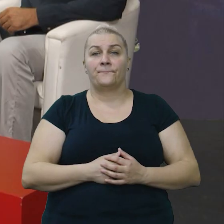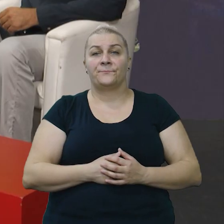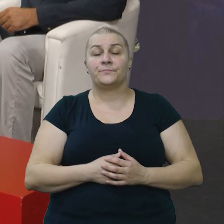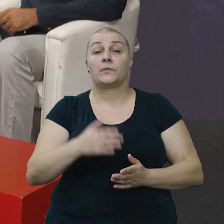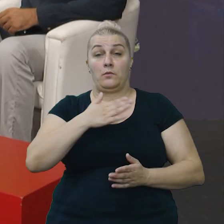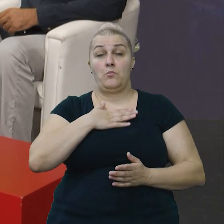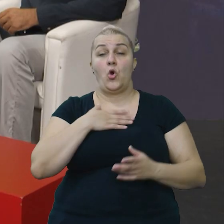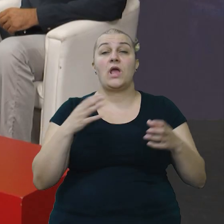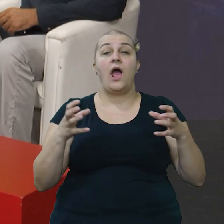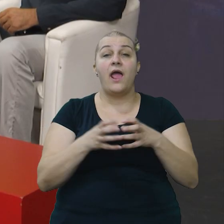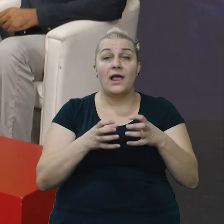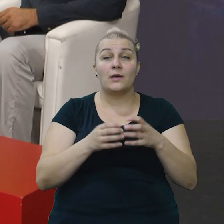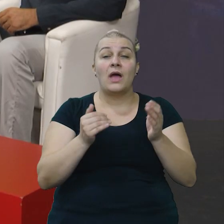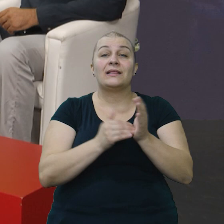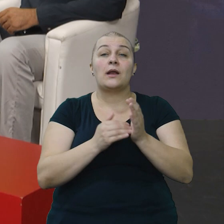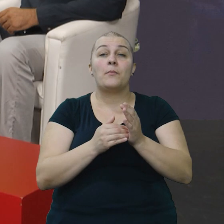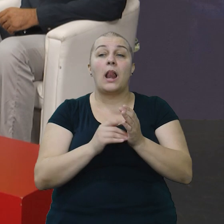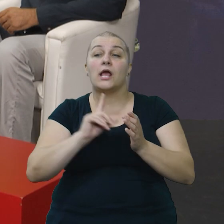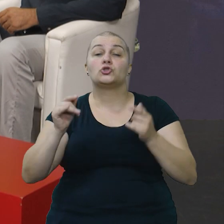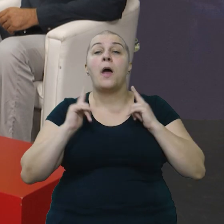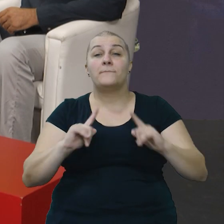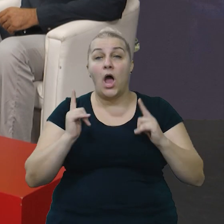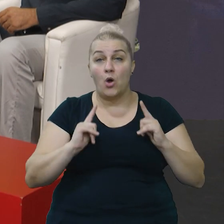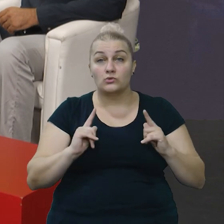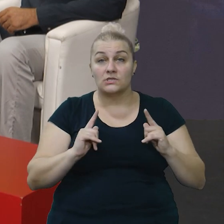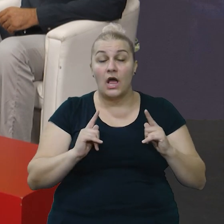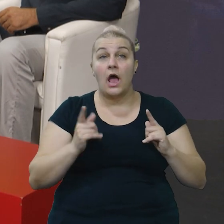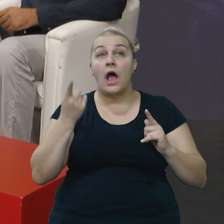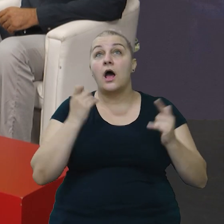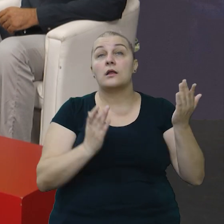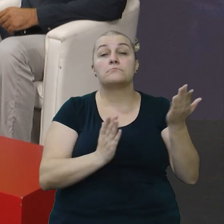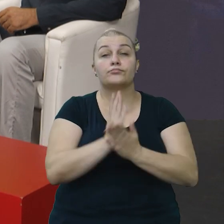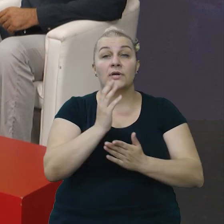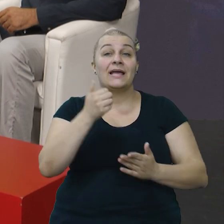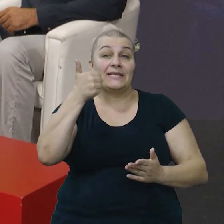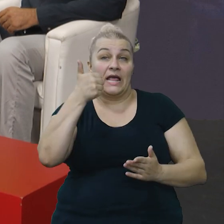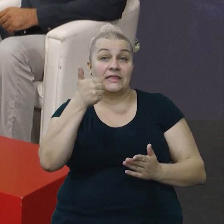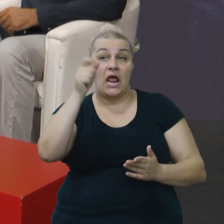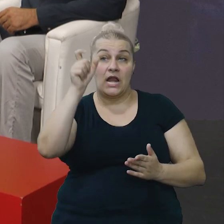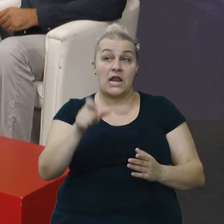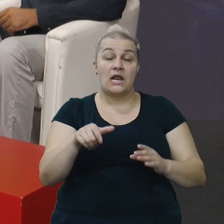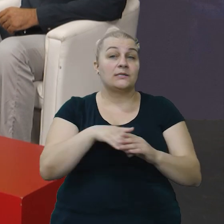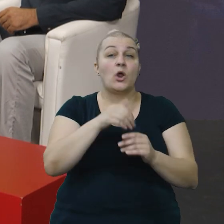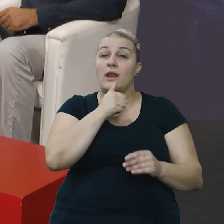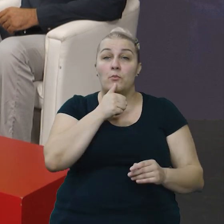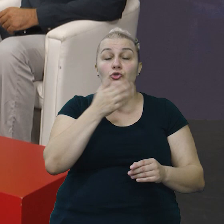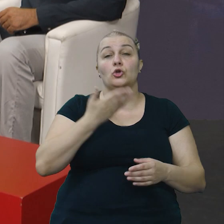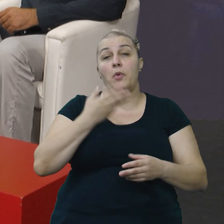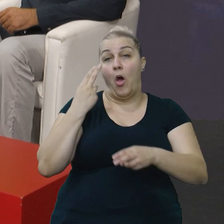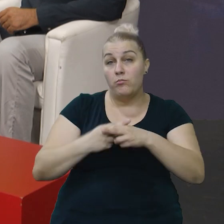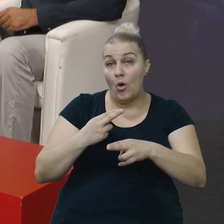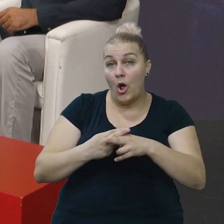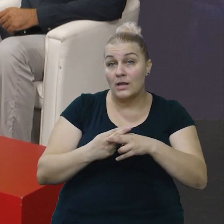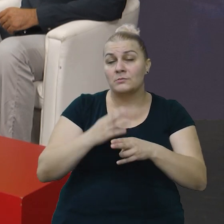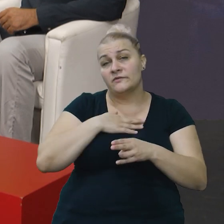Moja ekipa je trebala pauzirati. Igrom slučaja, jedan djelatnik nije mogao. Bio je bolestan,